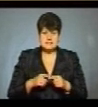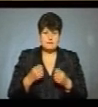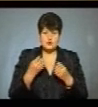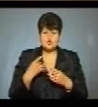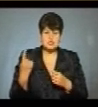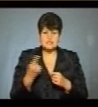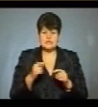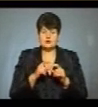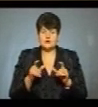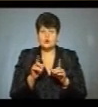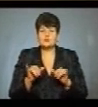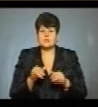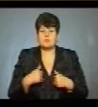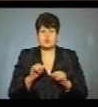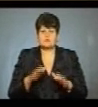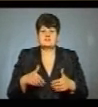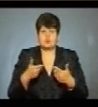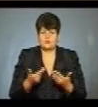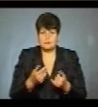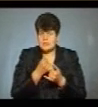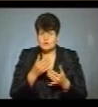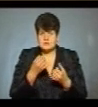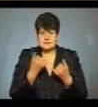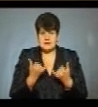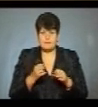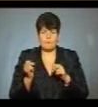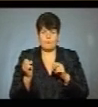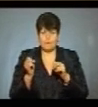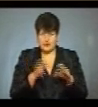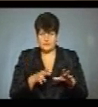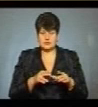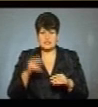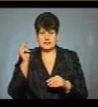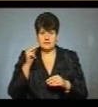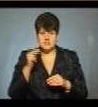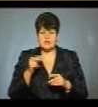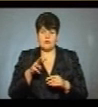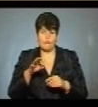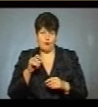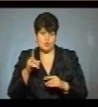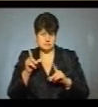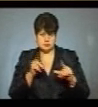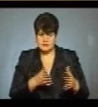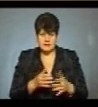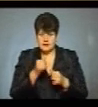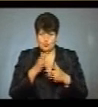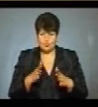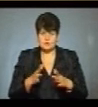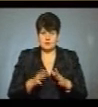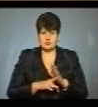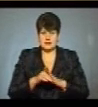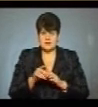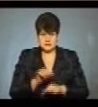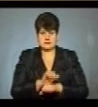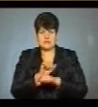установа, до якої можемо звернутися ми. Ми не можемо зараз покинути навчання і їхати до Київ під МОЗ. Ми не можемо покинути все, зірватися з місця і починати